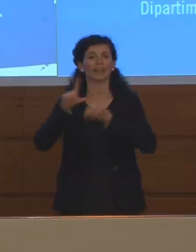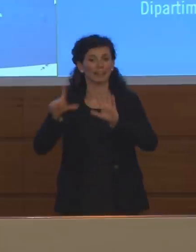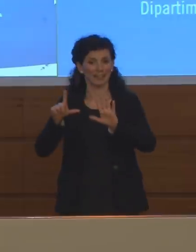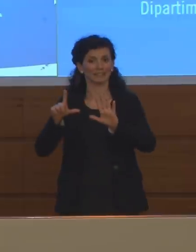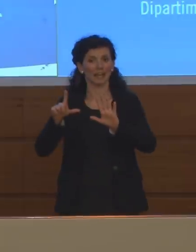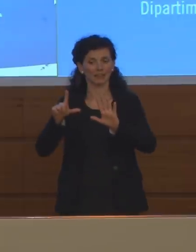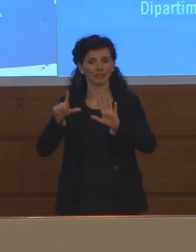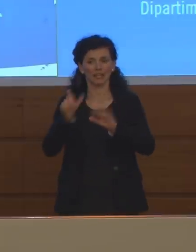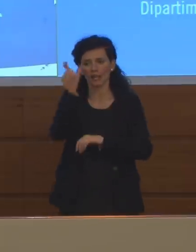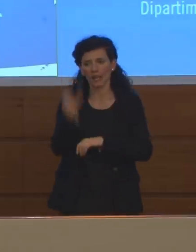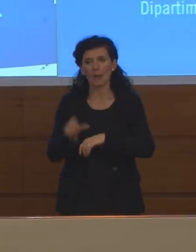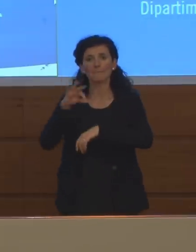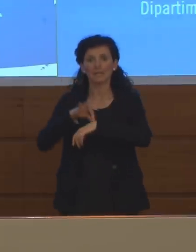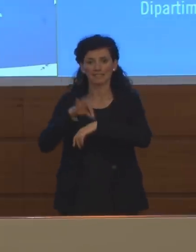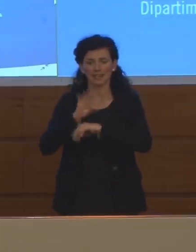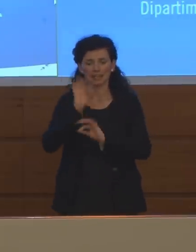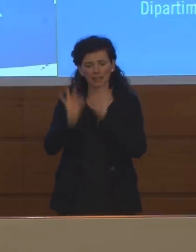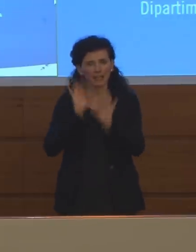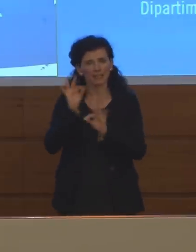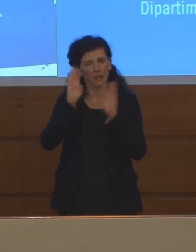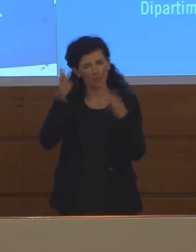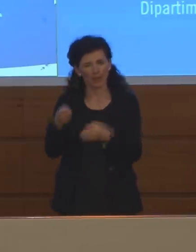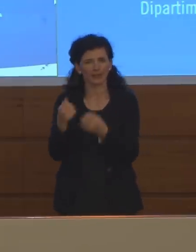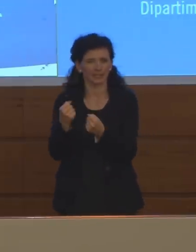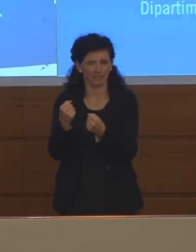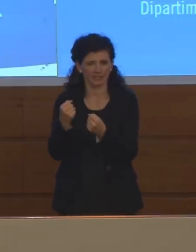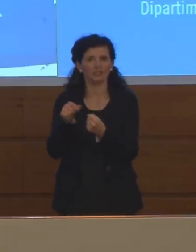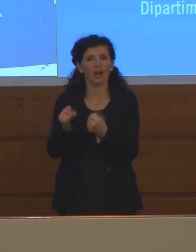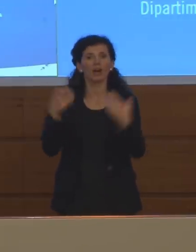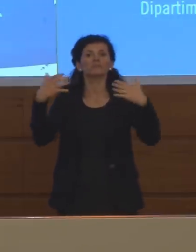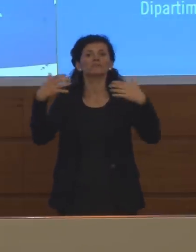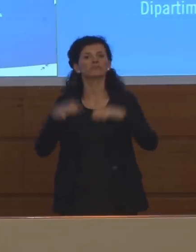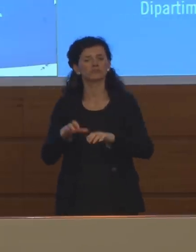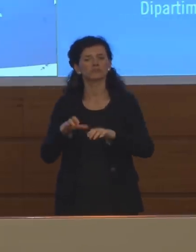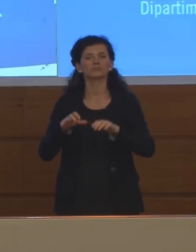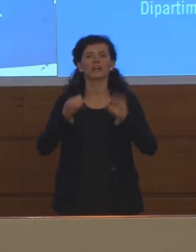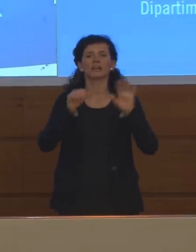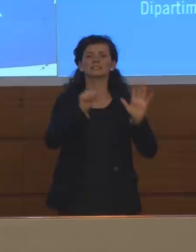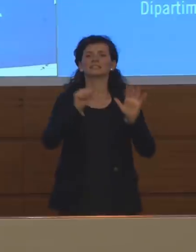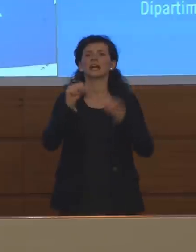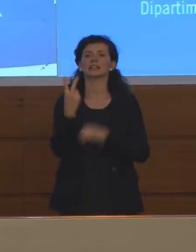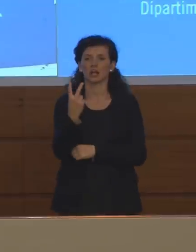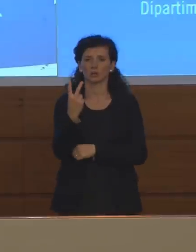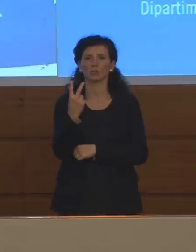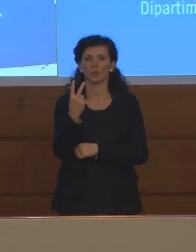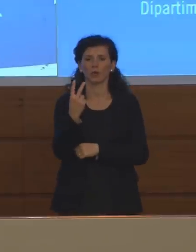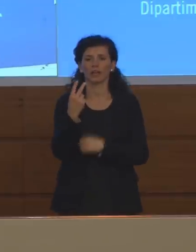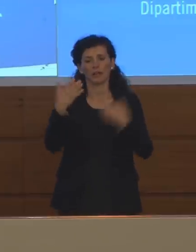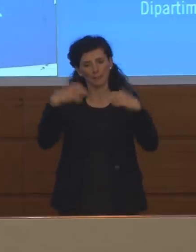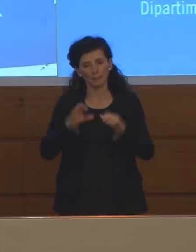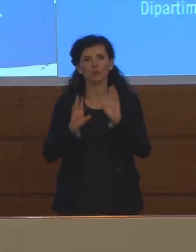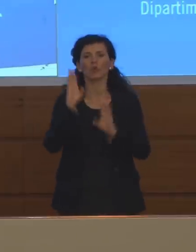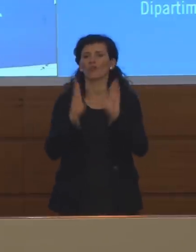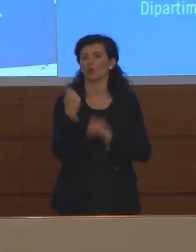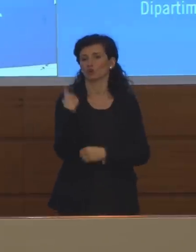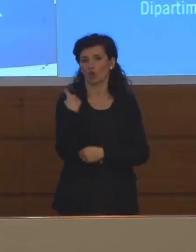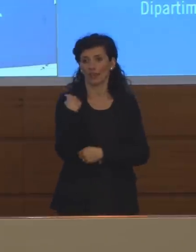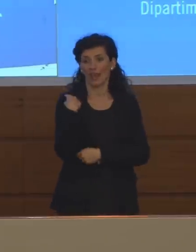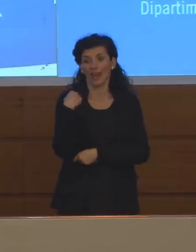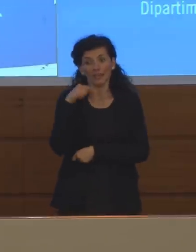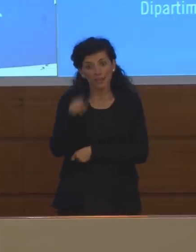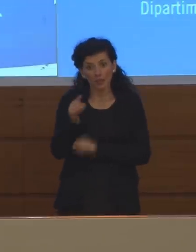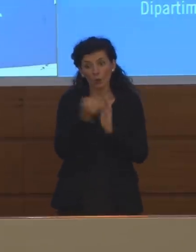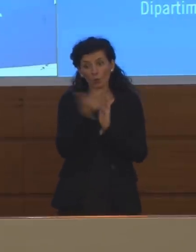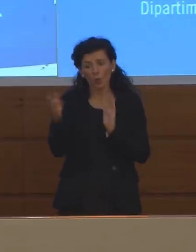i pazienti in terapia intensiva con una diminuzione di 62 rispetto a ieri. È il numero più